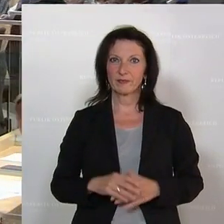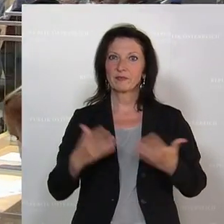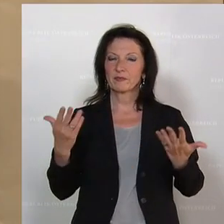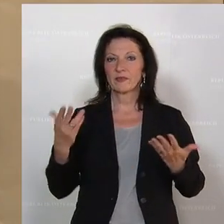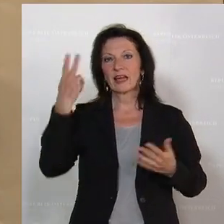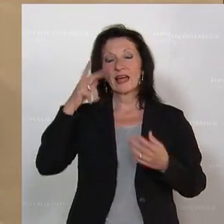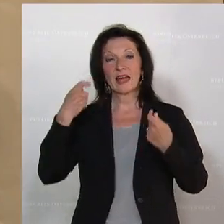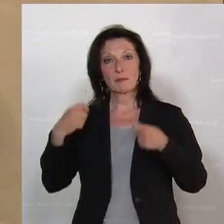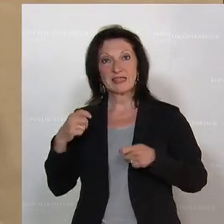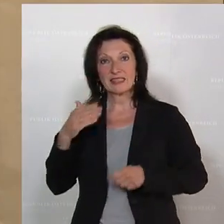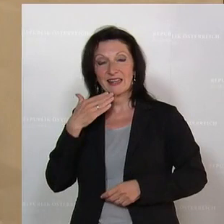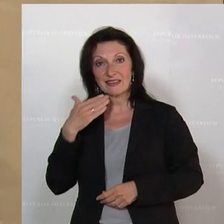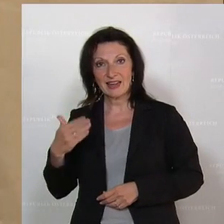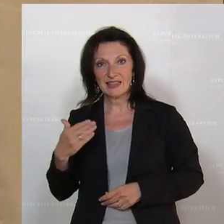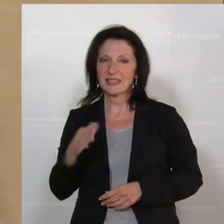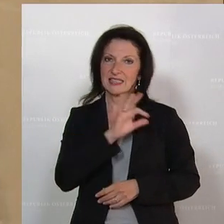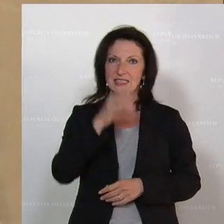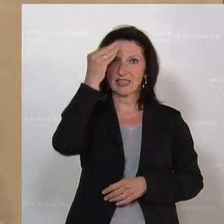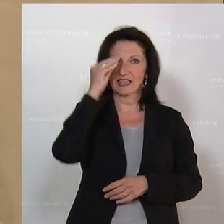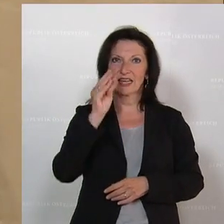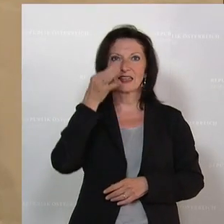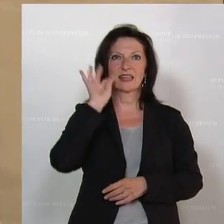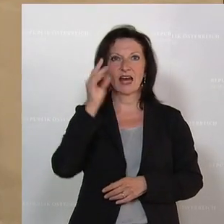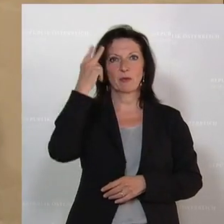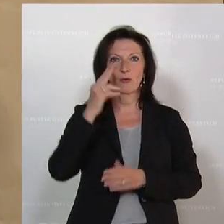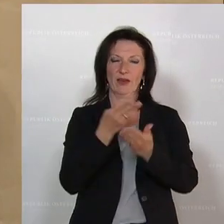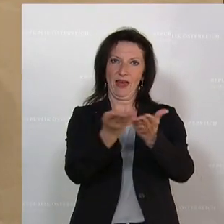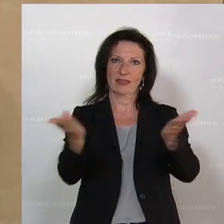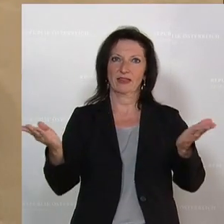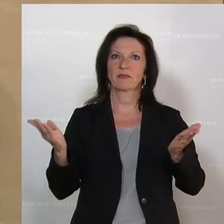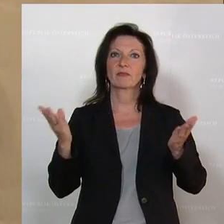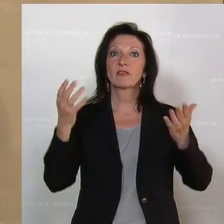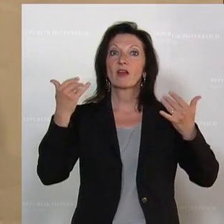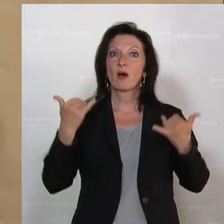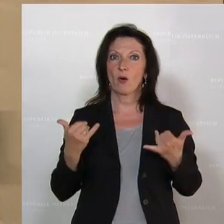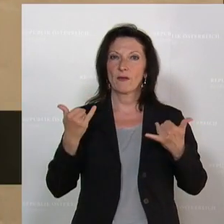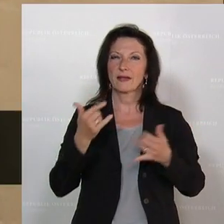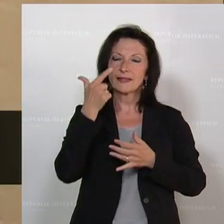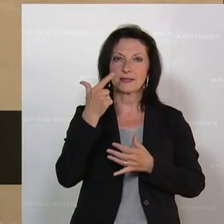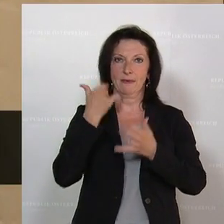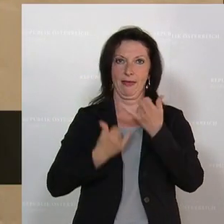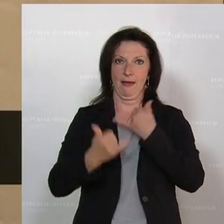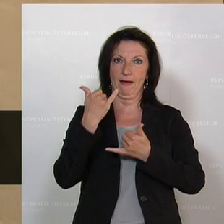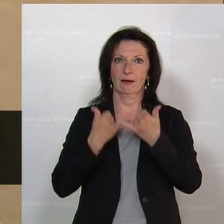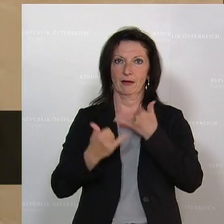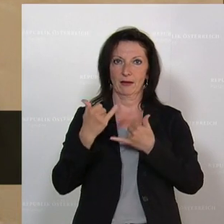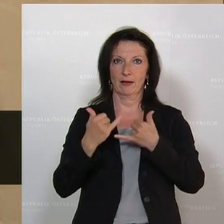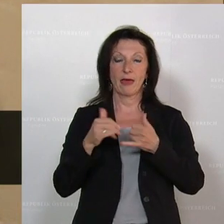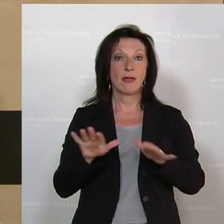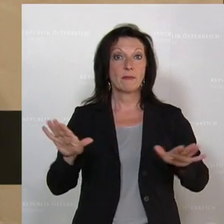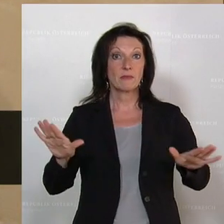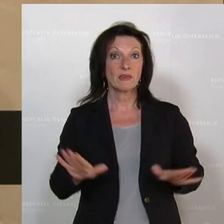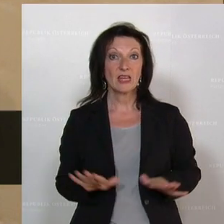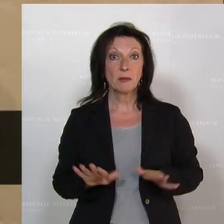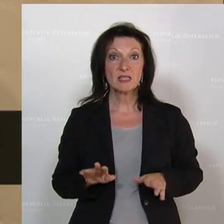Danke, Präsident, meine sehr geehrten Damen und Herren. Heute, vor zwei Jahren, ist das Ibiza